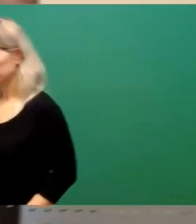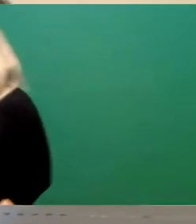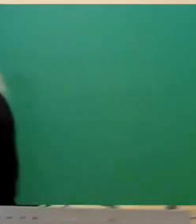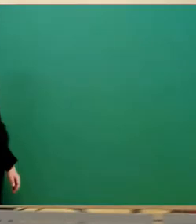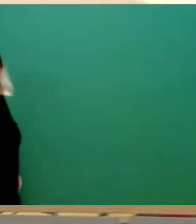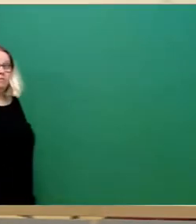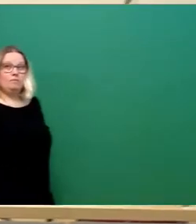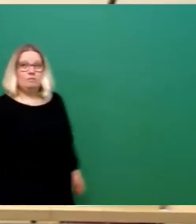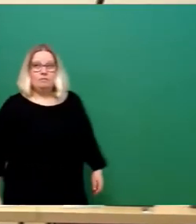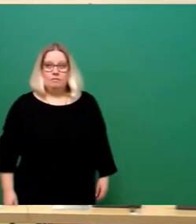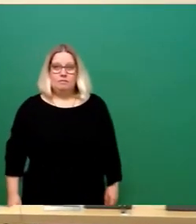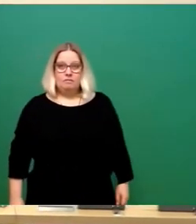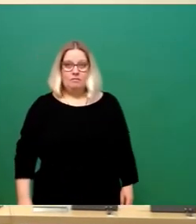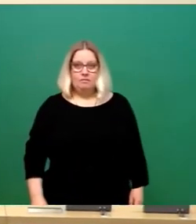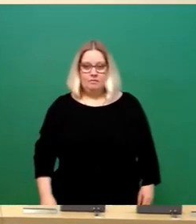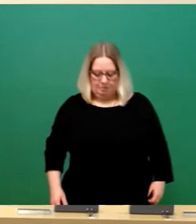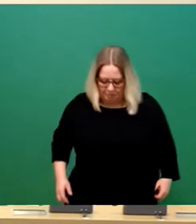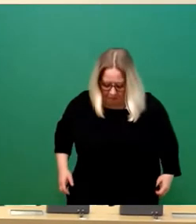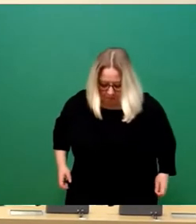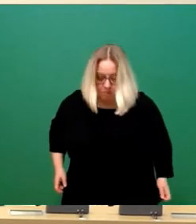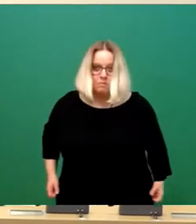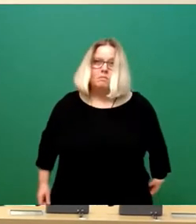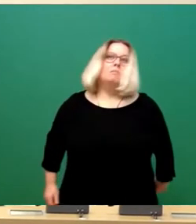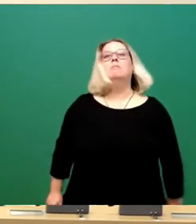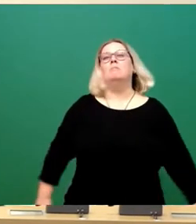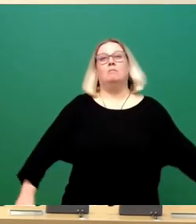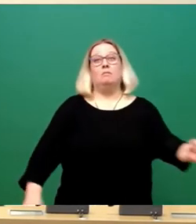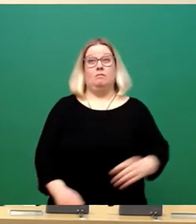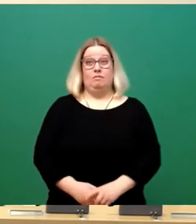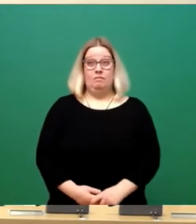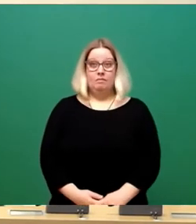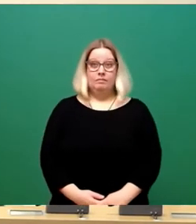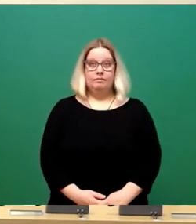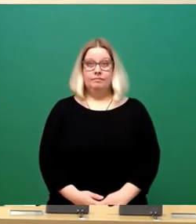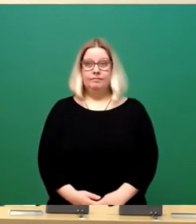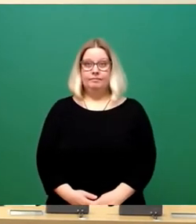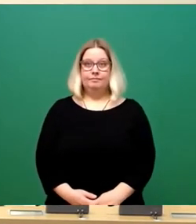Als nächste Wortmeldung Frau Frohwieser und dann hatte ich Herrn Aschenbach noch gehabt.